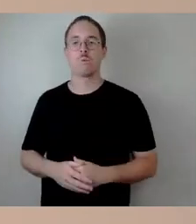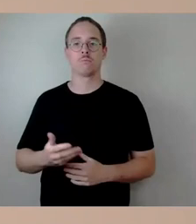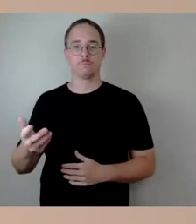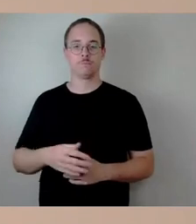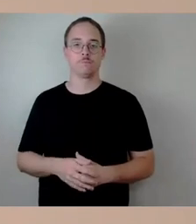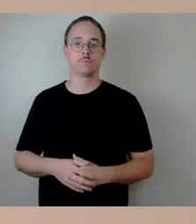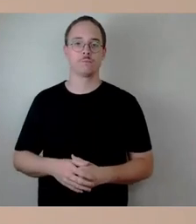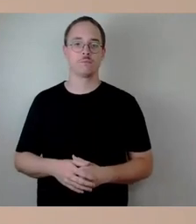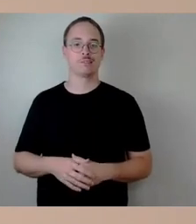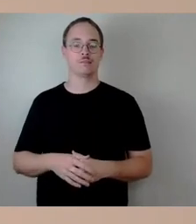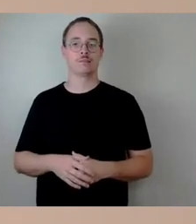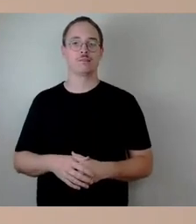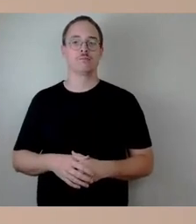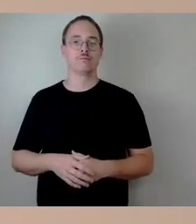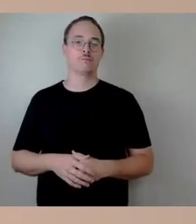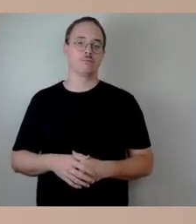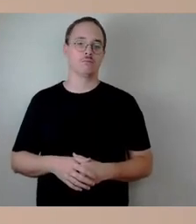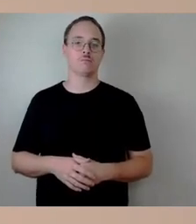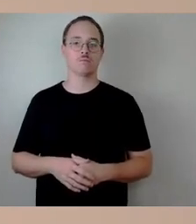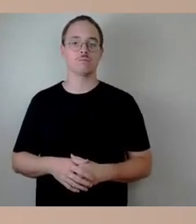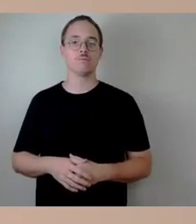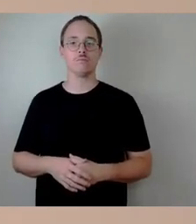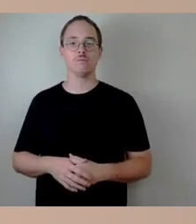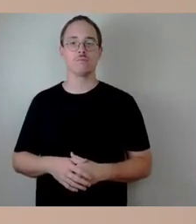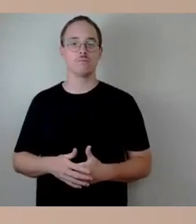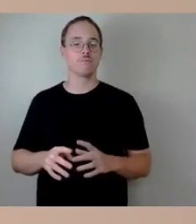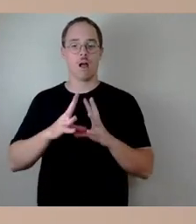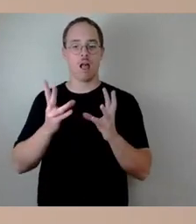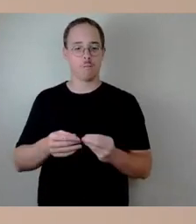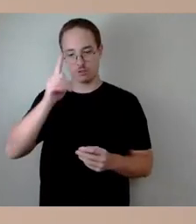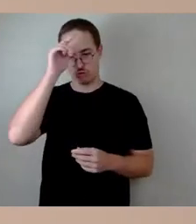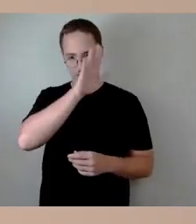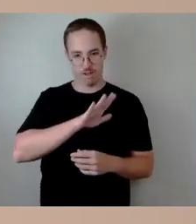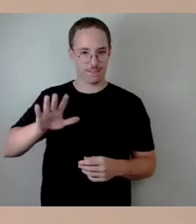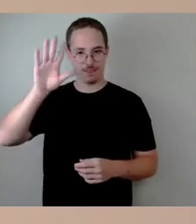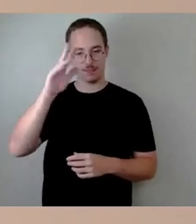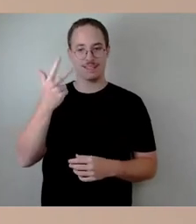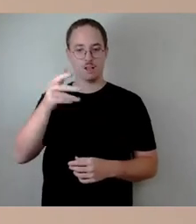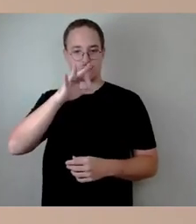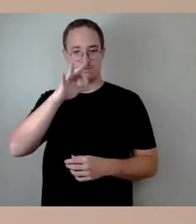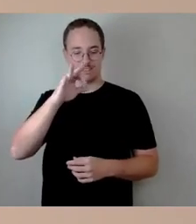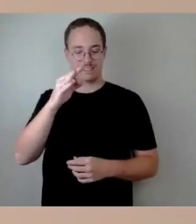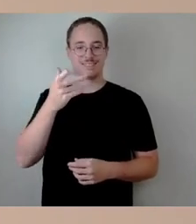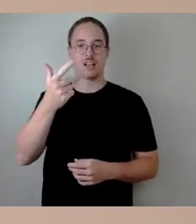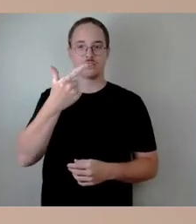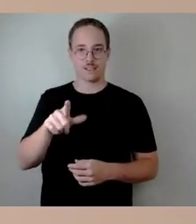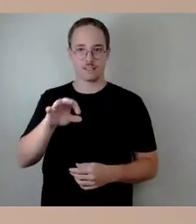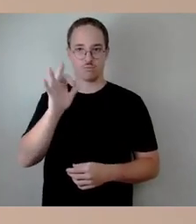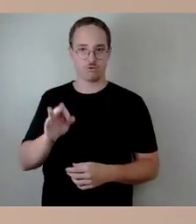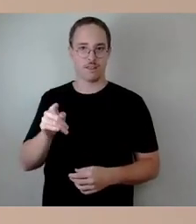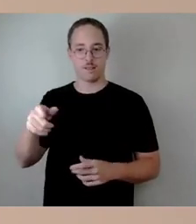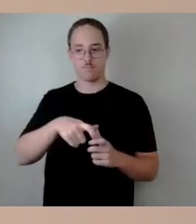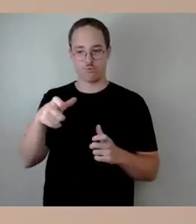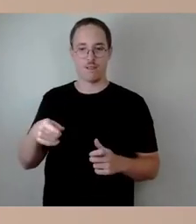gelten als sanierungsbedürftig und knapp 23 Prozent der Brücken in Deutschland weisen Mängel auf, die für eine baldige Instandsetzung erforderlich sind.